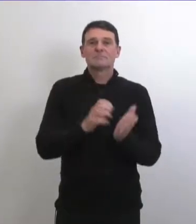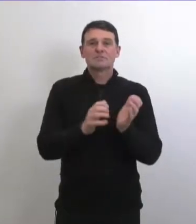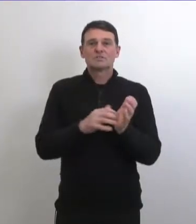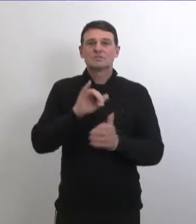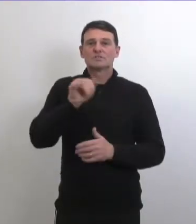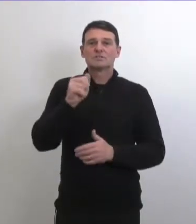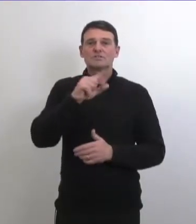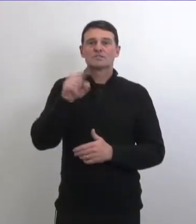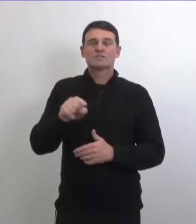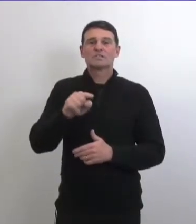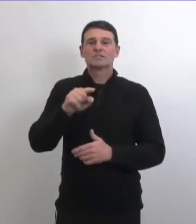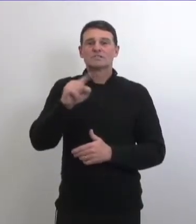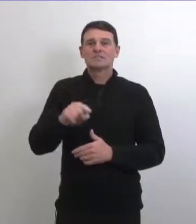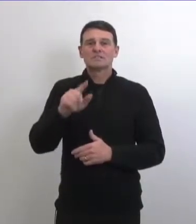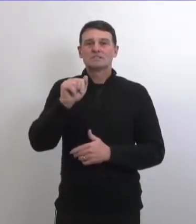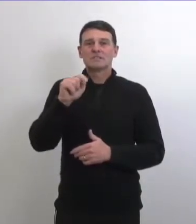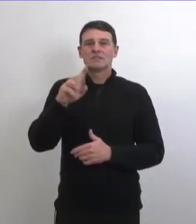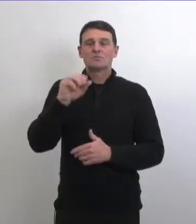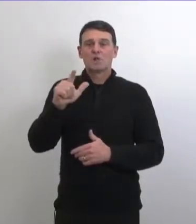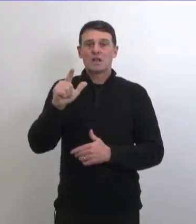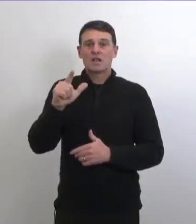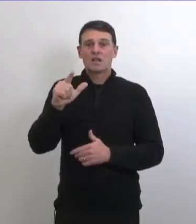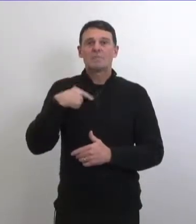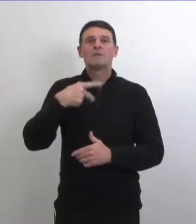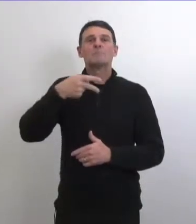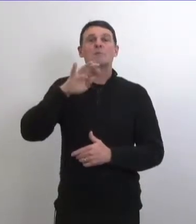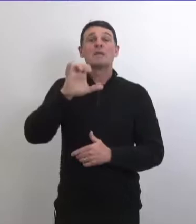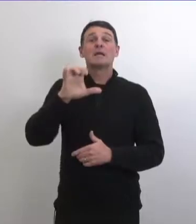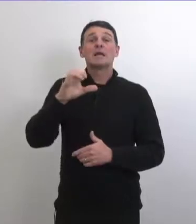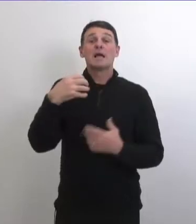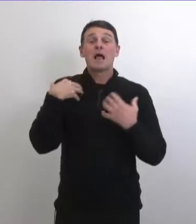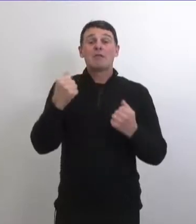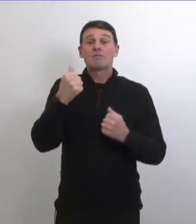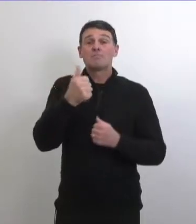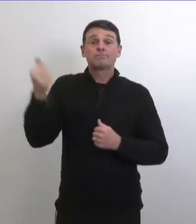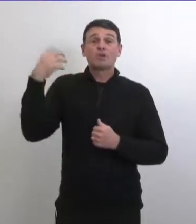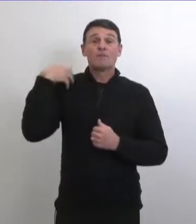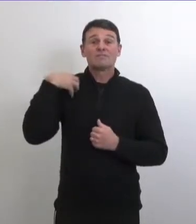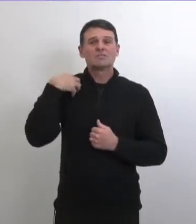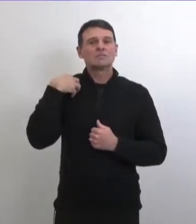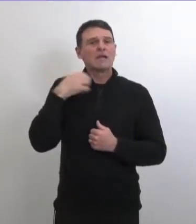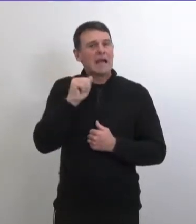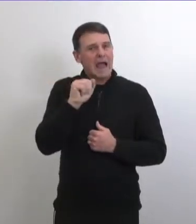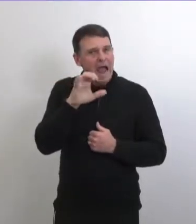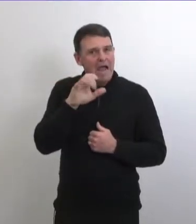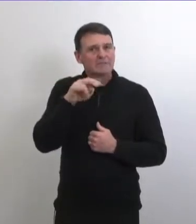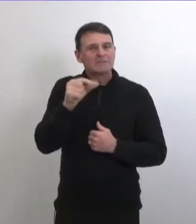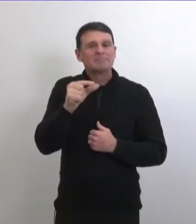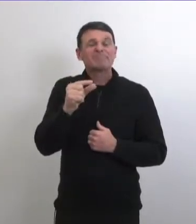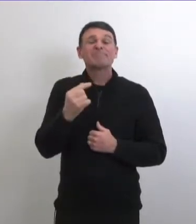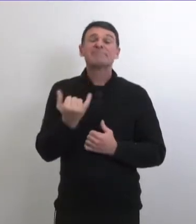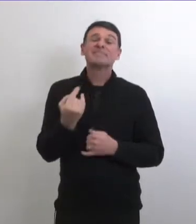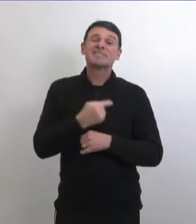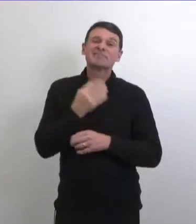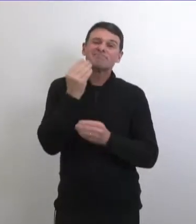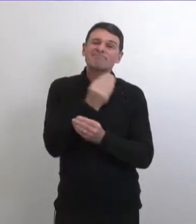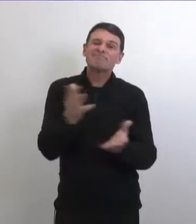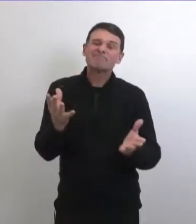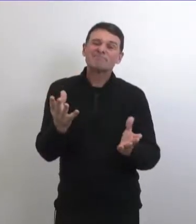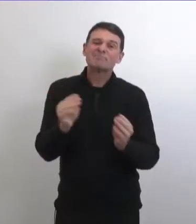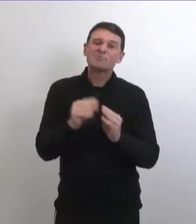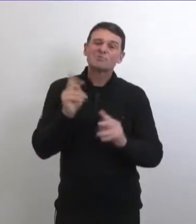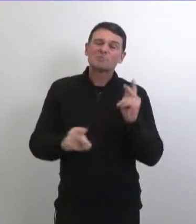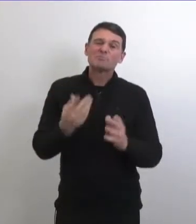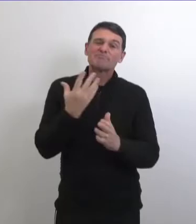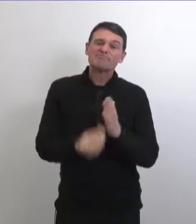bonjour je suis le docteur jazz à toi je suis le médecin hygiéniste en chef adjoint par intérim de la province aujourd'hui nous